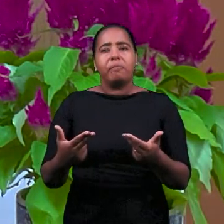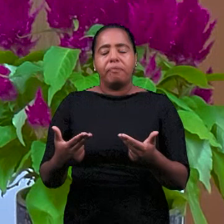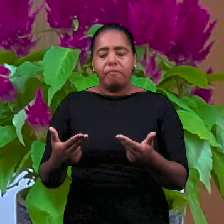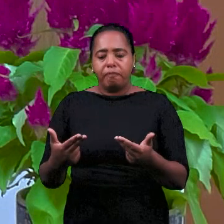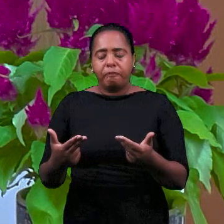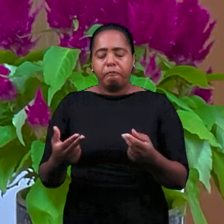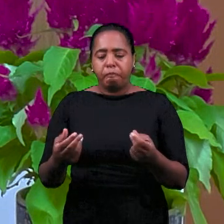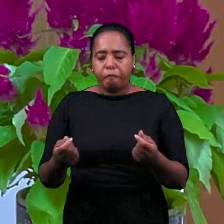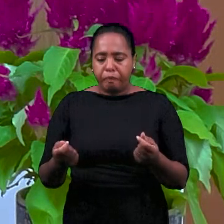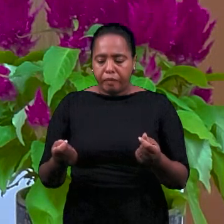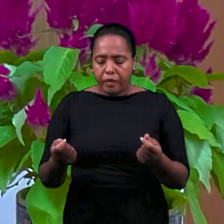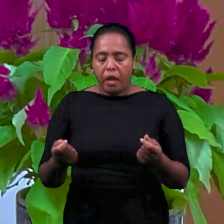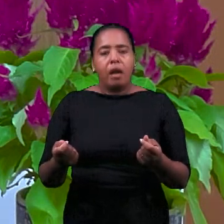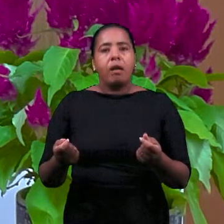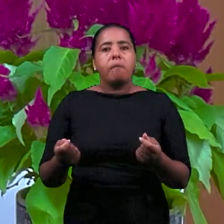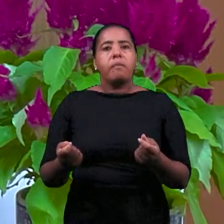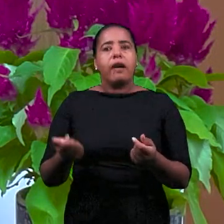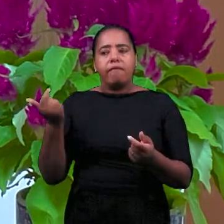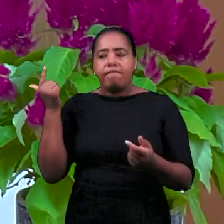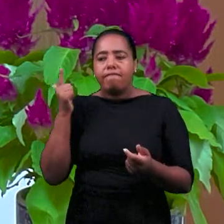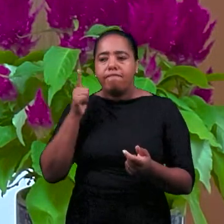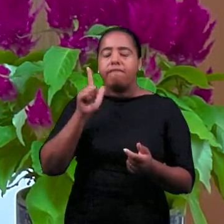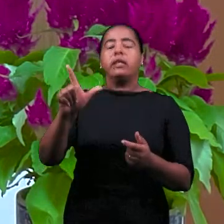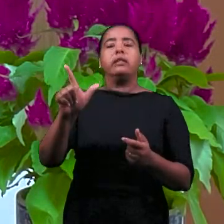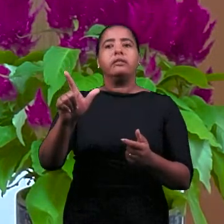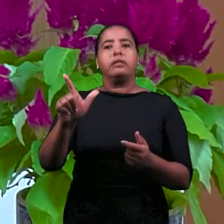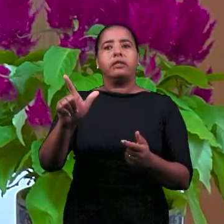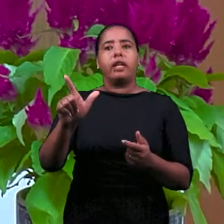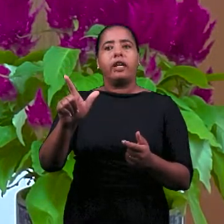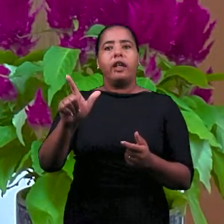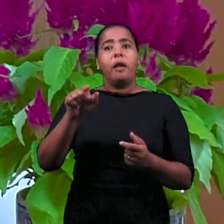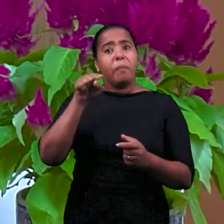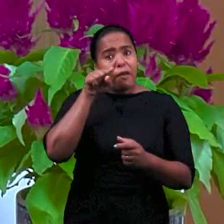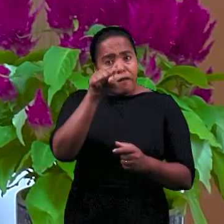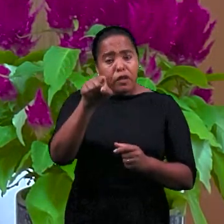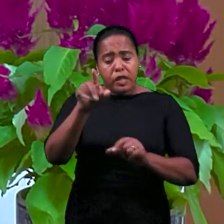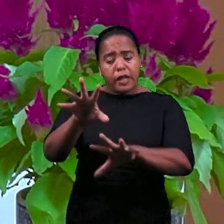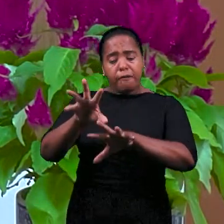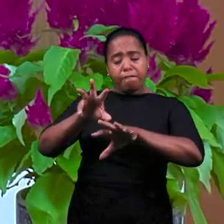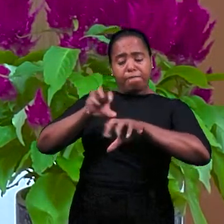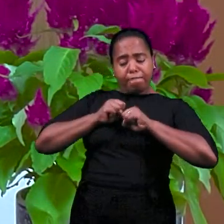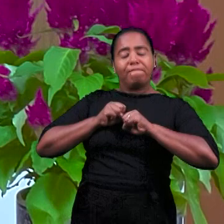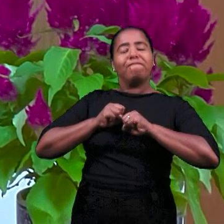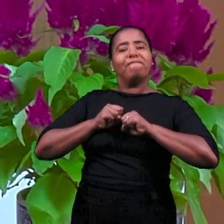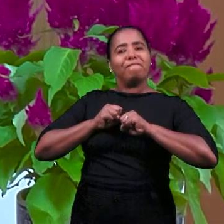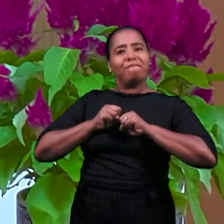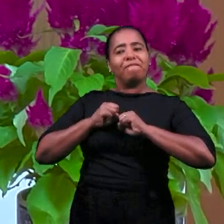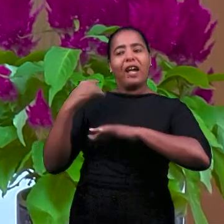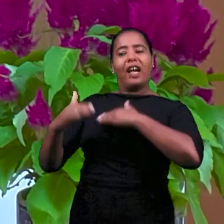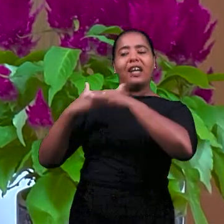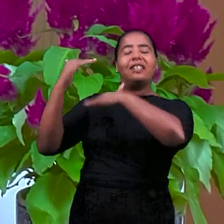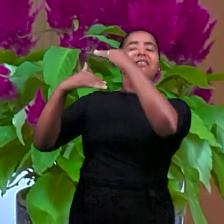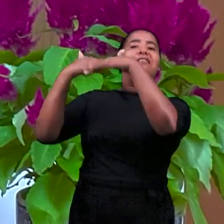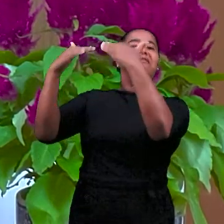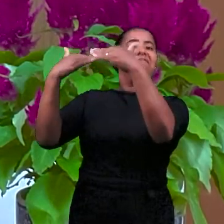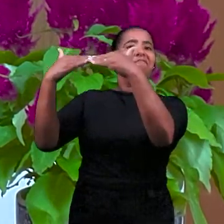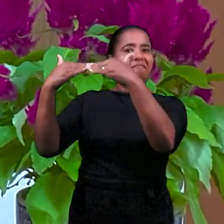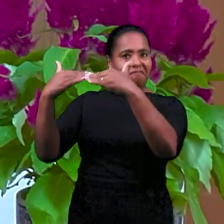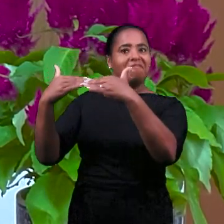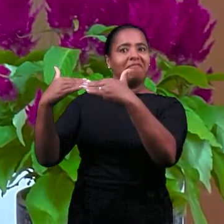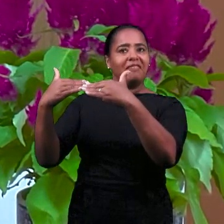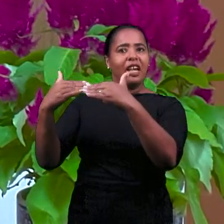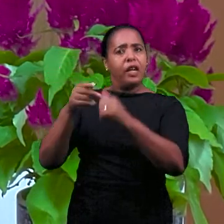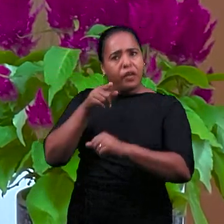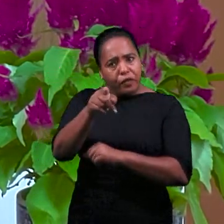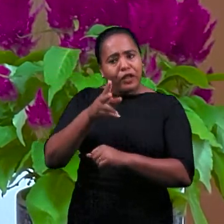должно быть завоевано для того, чтобы ты мог приобрести, чтобы ты мог процветать, чтобы ты